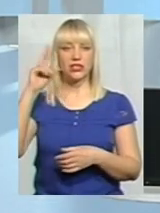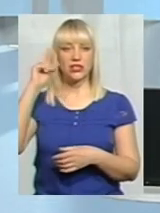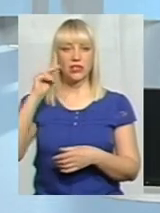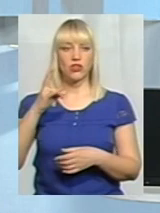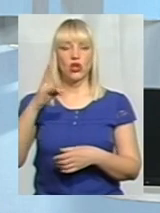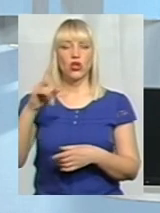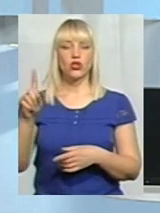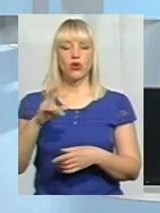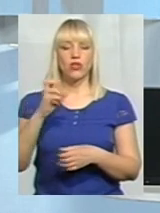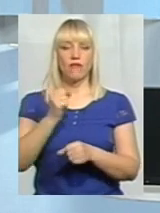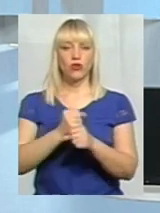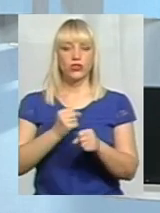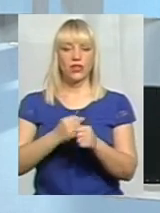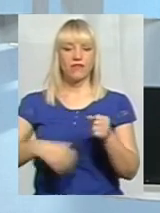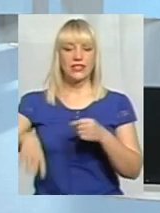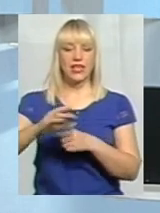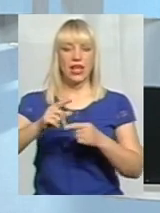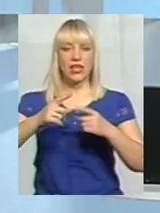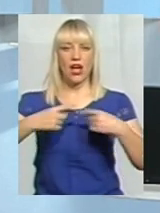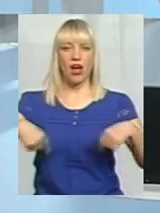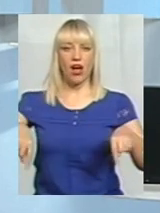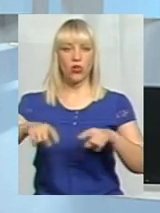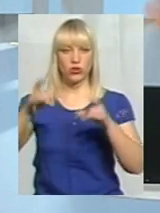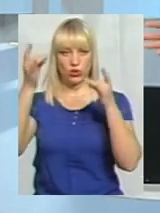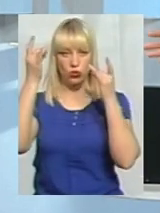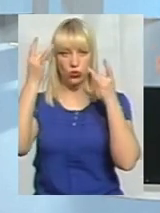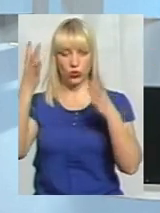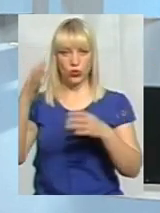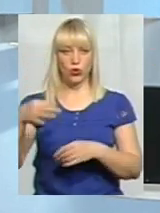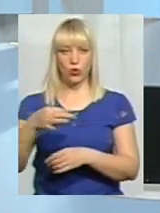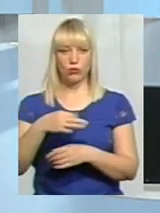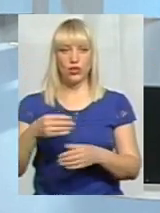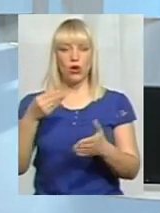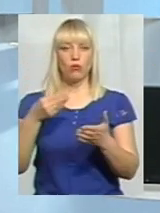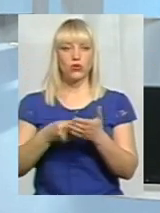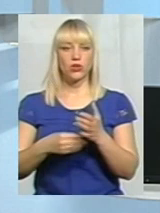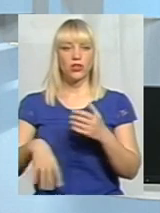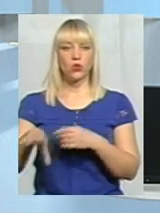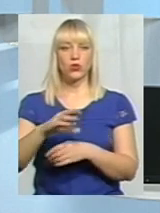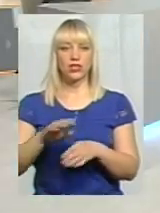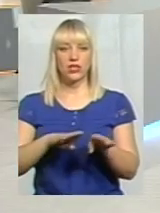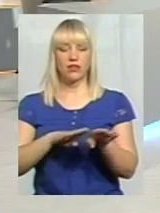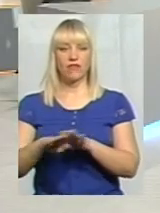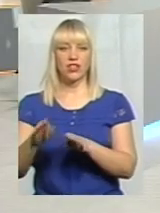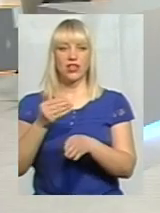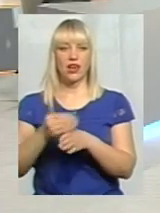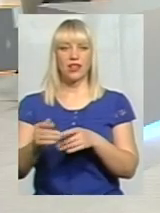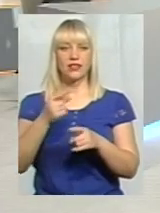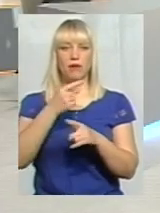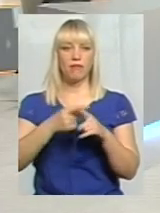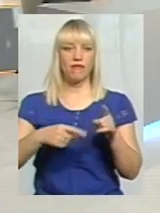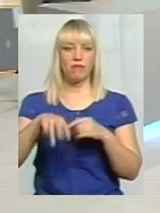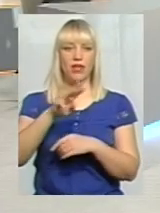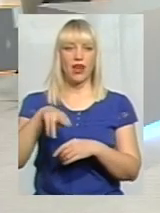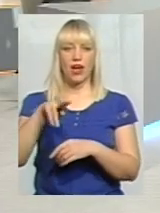функціонування всієї галузі культури області з бюджетів усіх рівнів виділялося майже півмільярда гривень. На